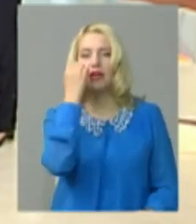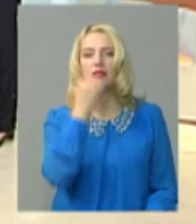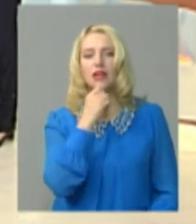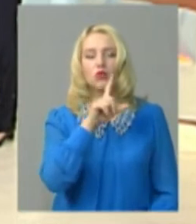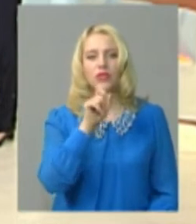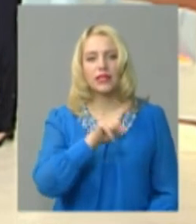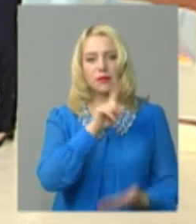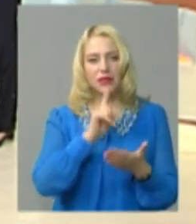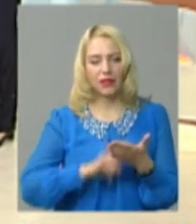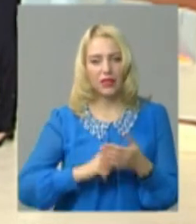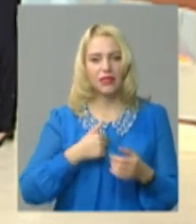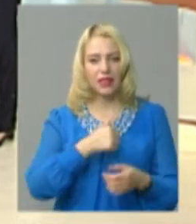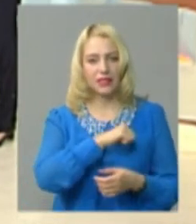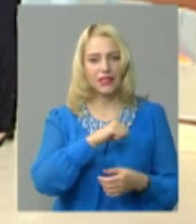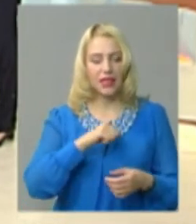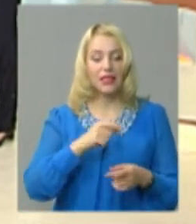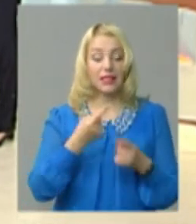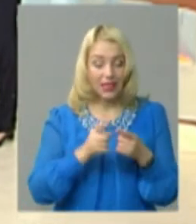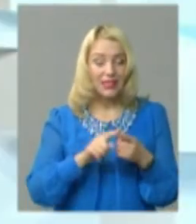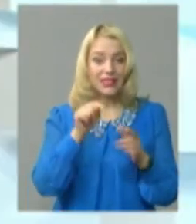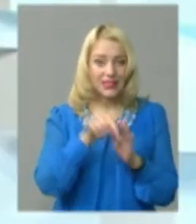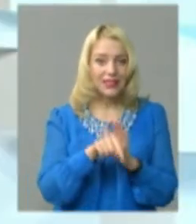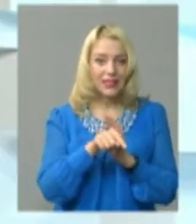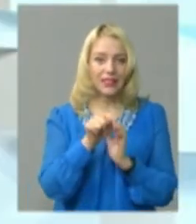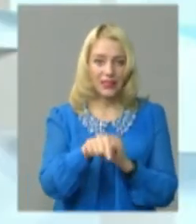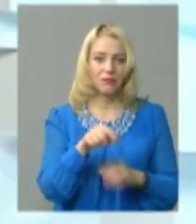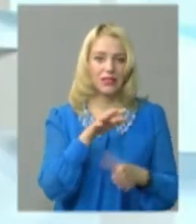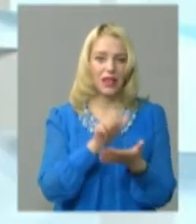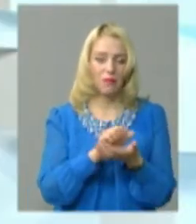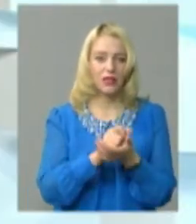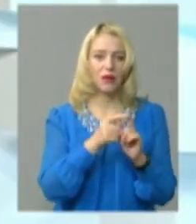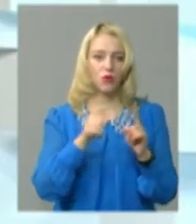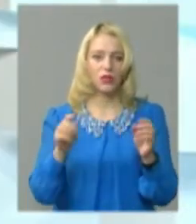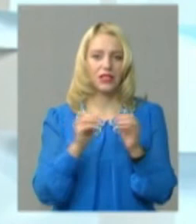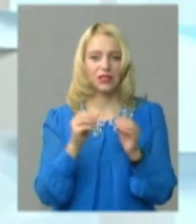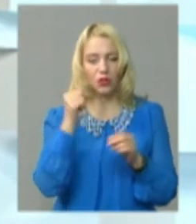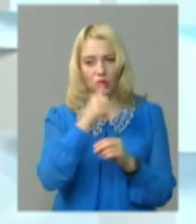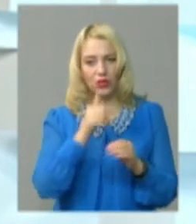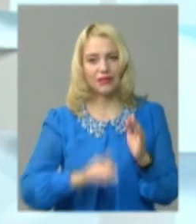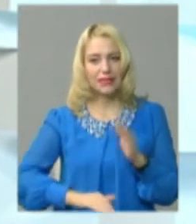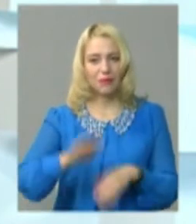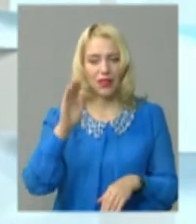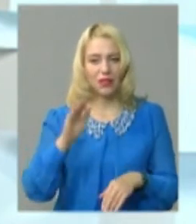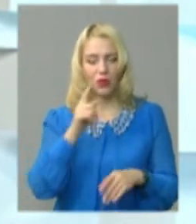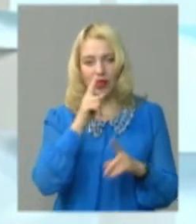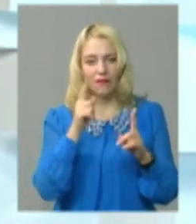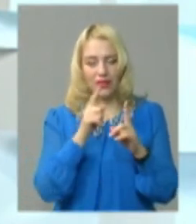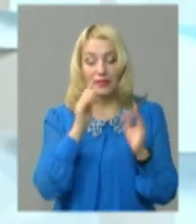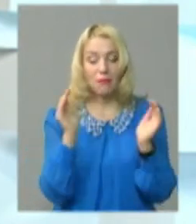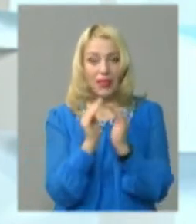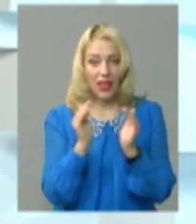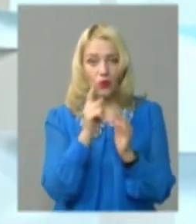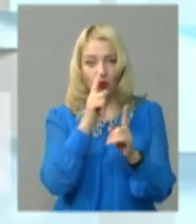Запитання. Я сам і тим займаюся вже протягом 10 років. З маленького, невеличкого